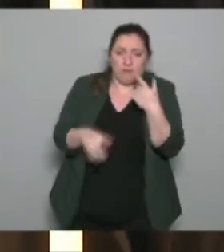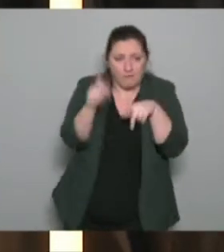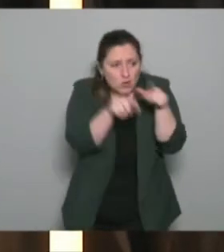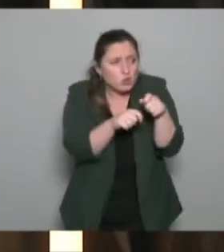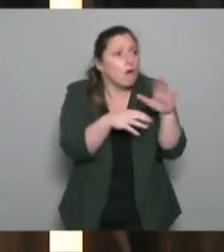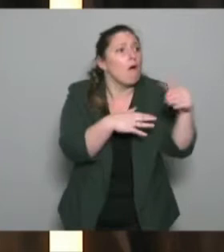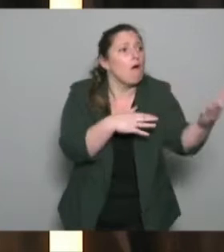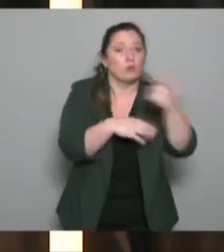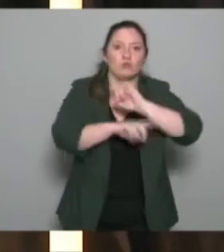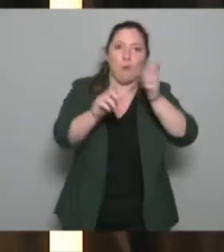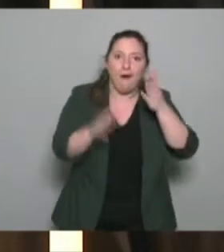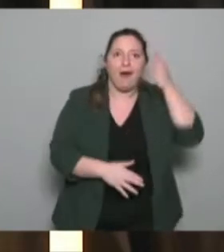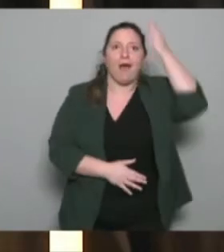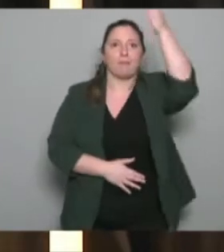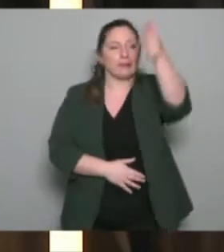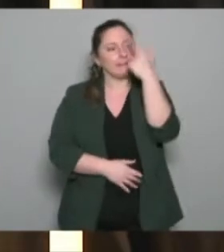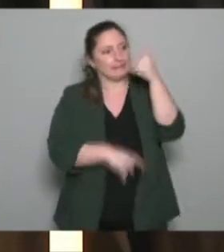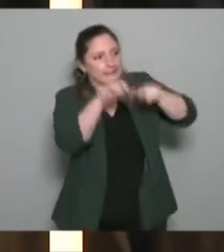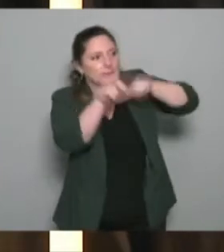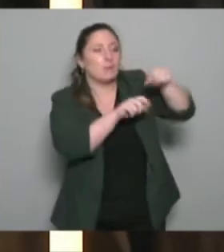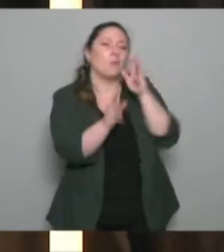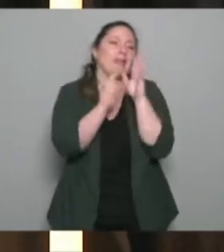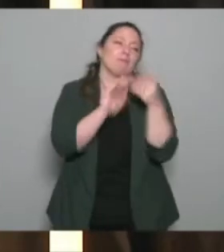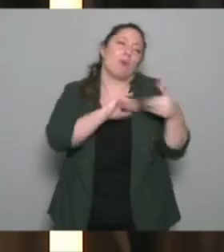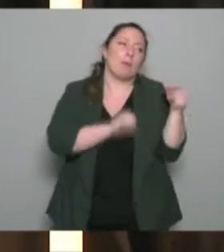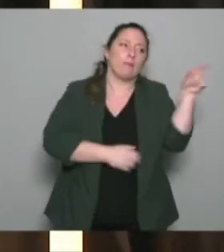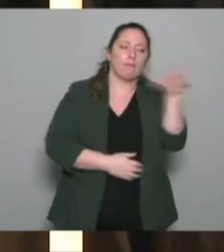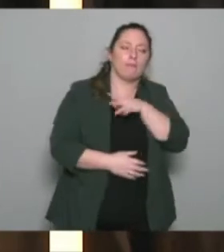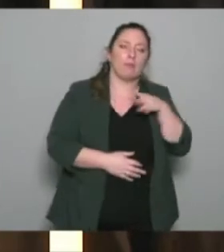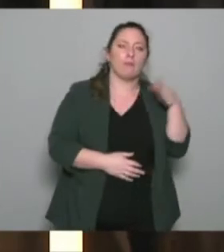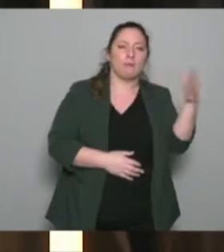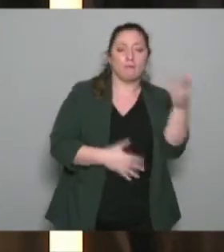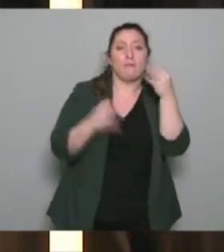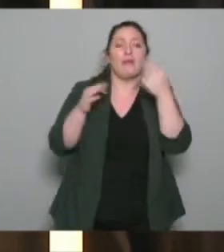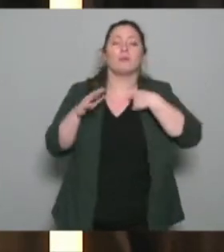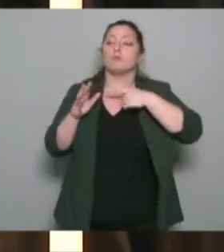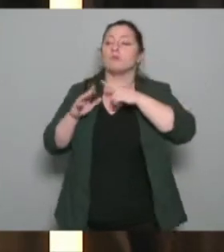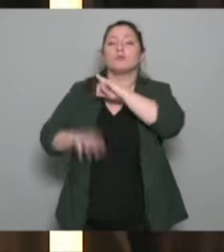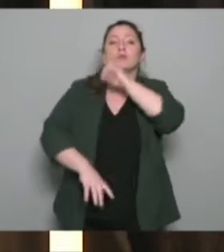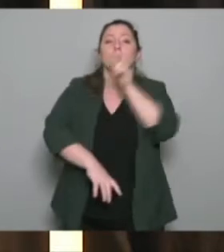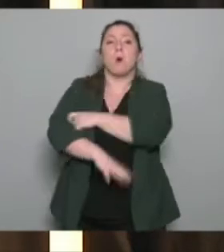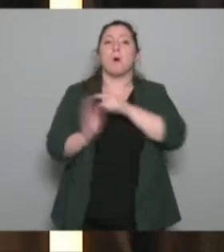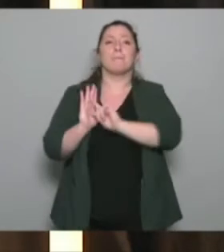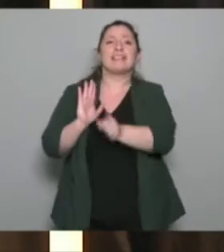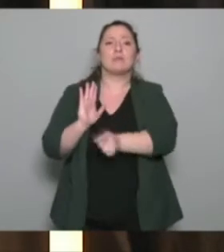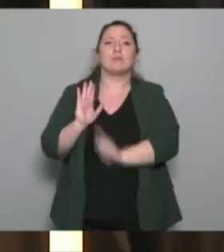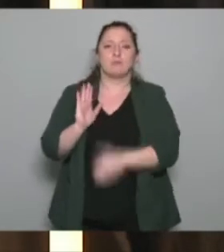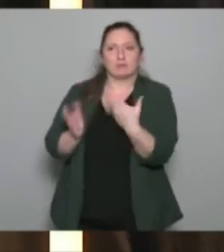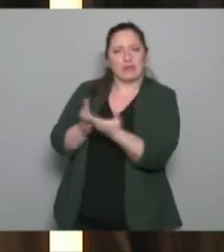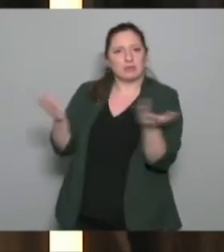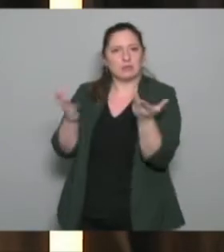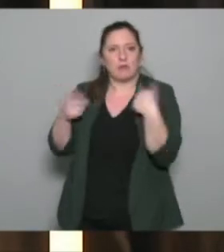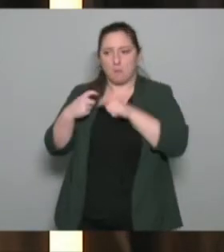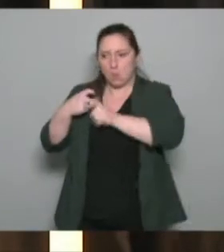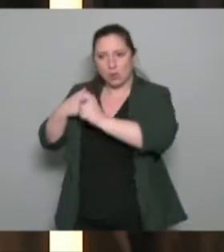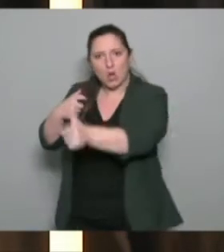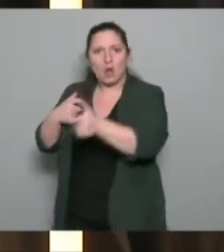passé après ? On a le cas peut-être aussi, et Madame en parlera, du sport sur prescription. On rentre dans un protocole, il y